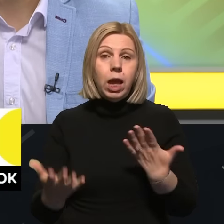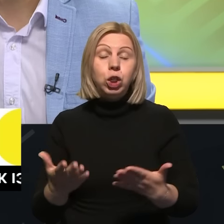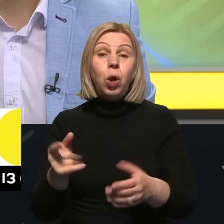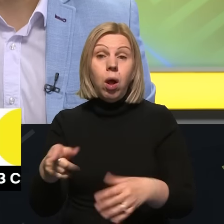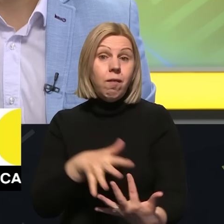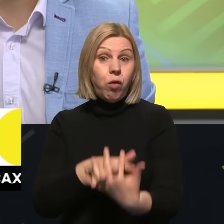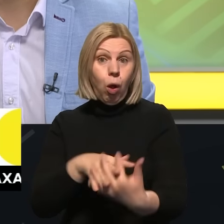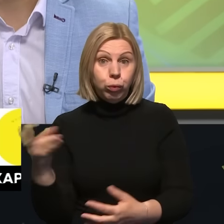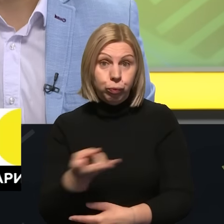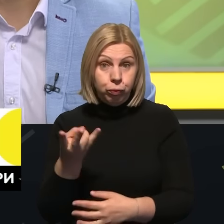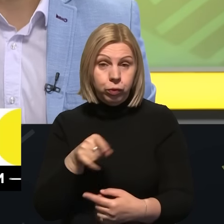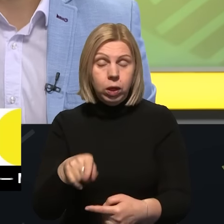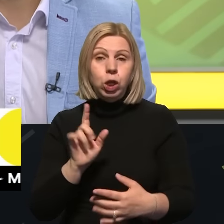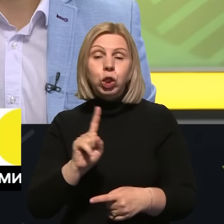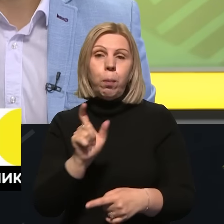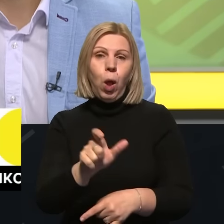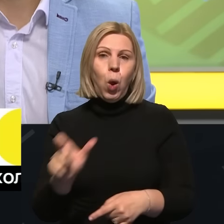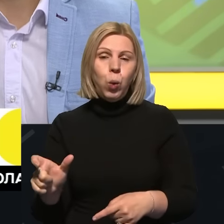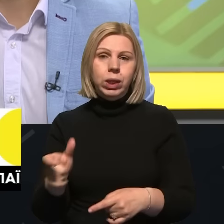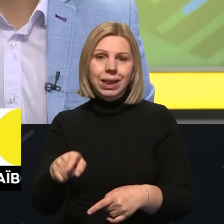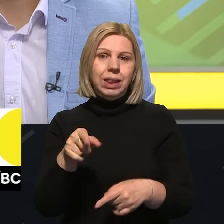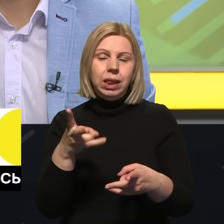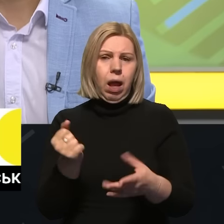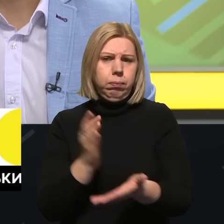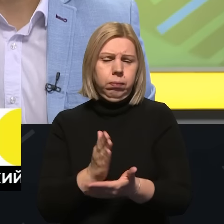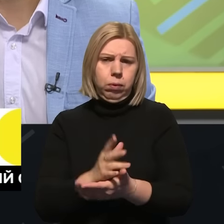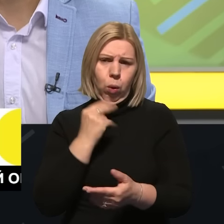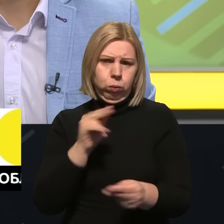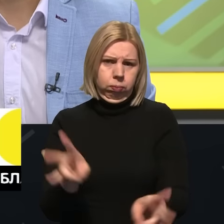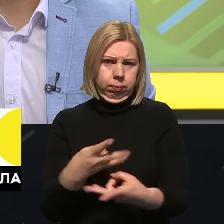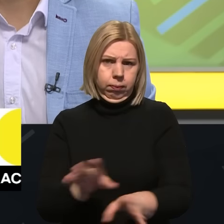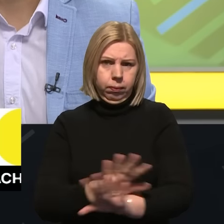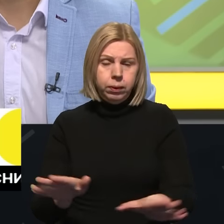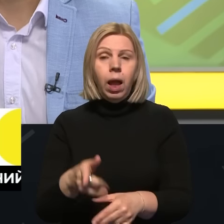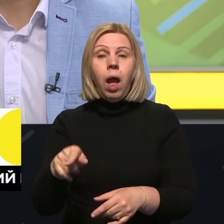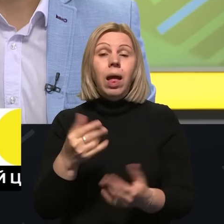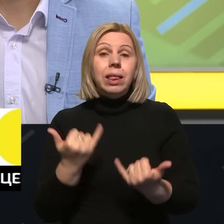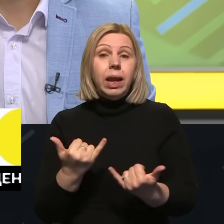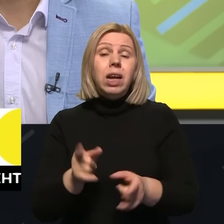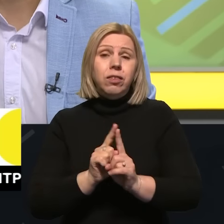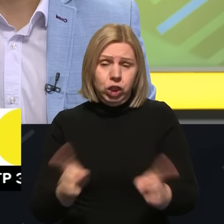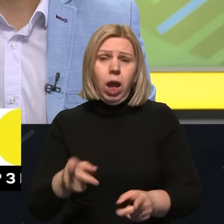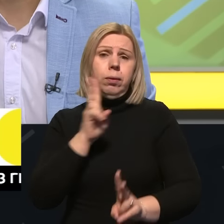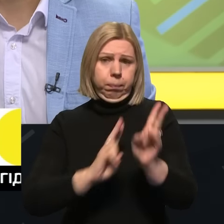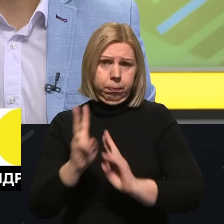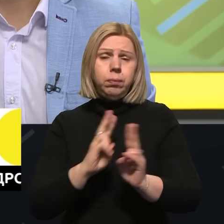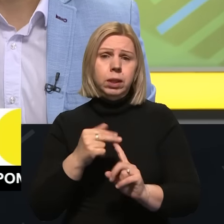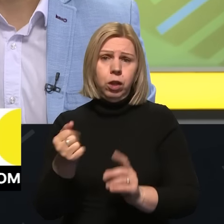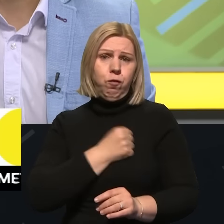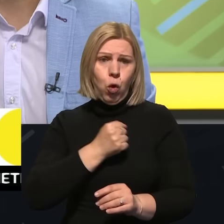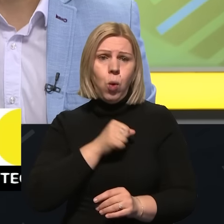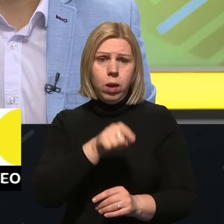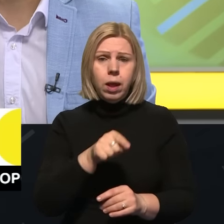бойові дії, щоб місцеві населення там не перебувало. Тому наразі, звичайно, звертаються до військовослужбовців